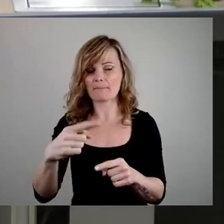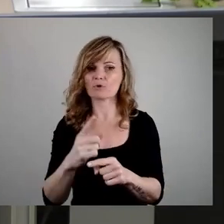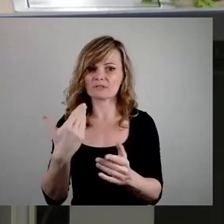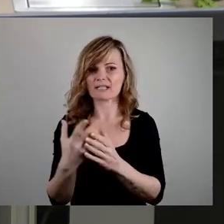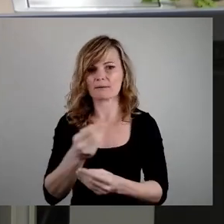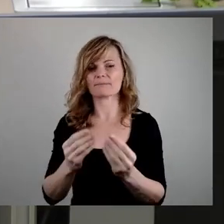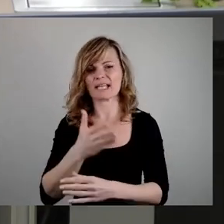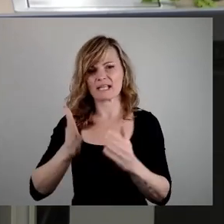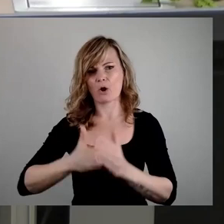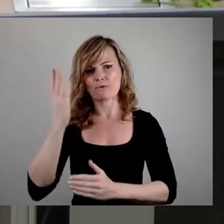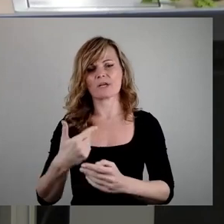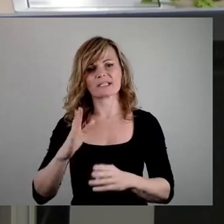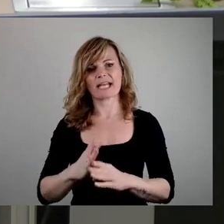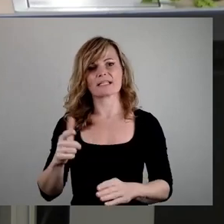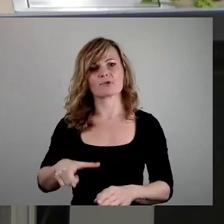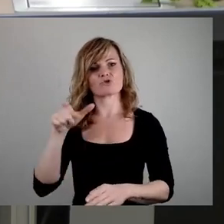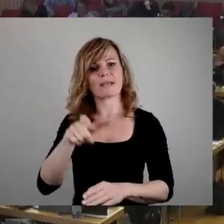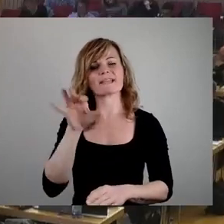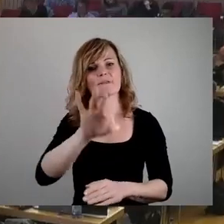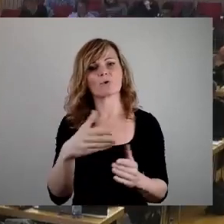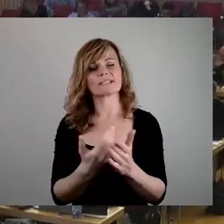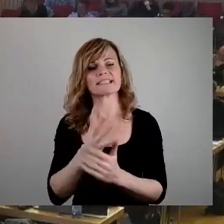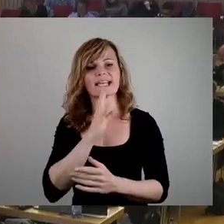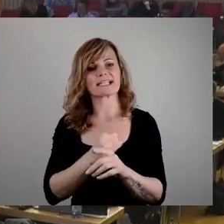jetzt auf und spende den Rest meiner Redezeit für diese Themen. Vielen Dank.